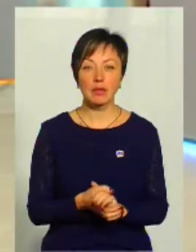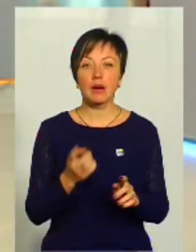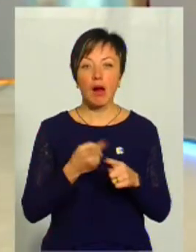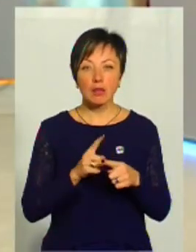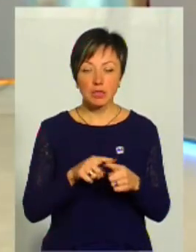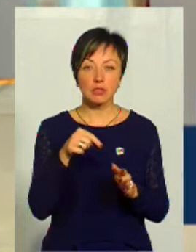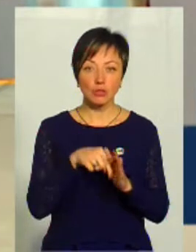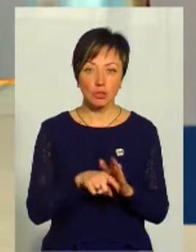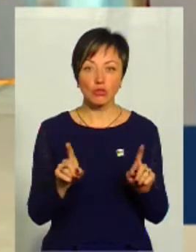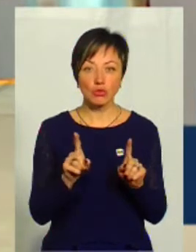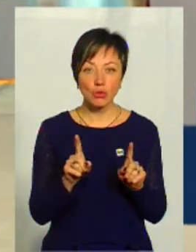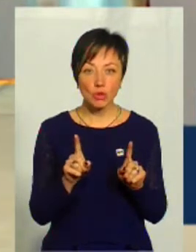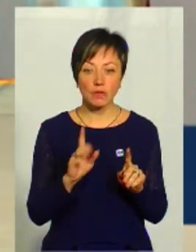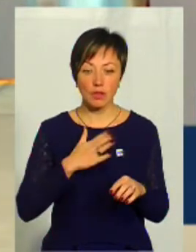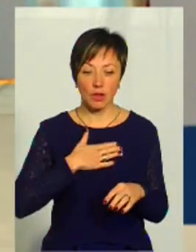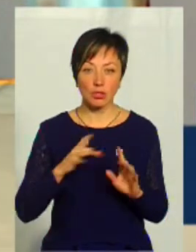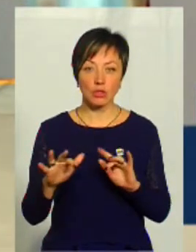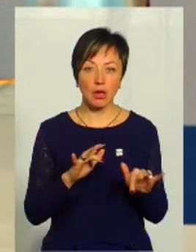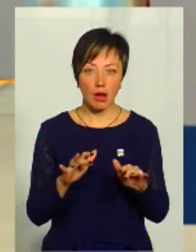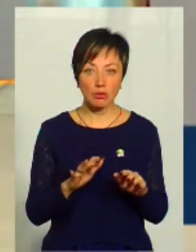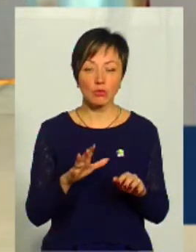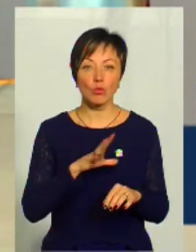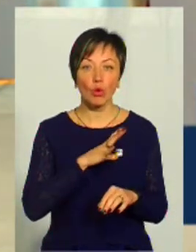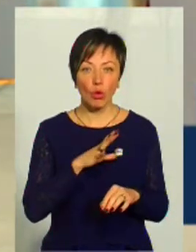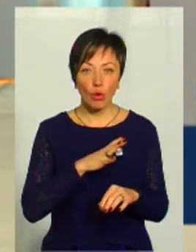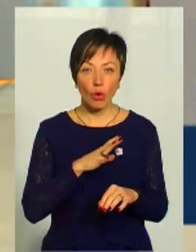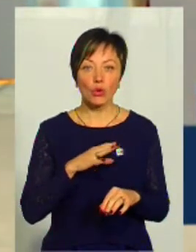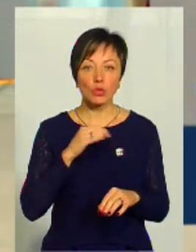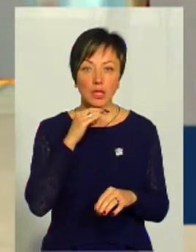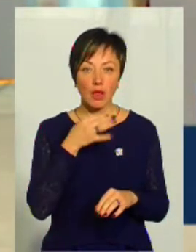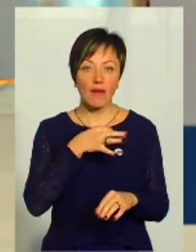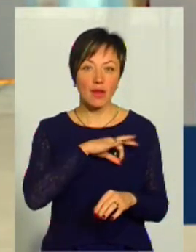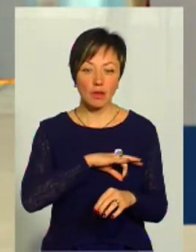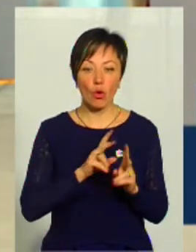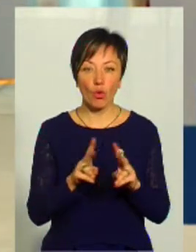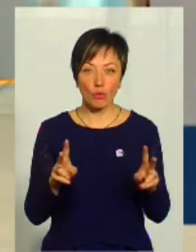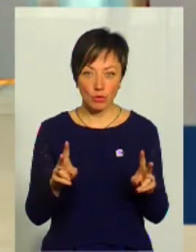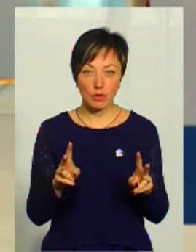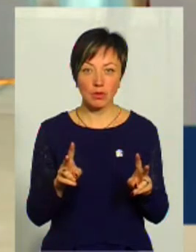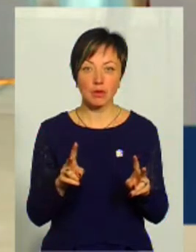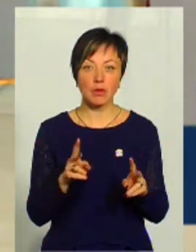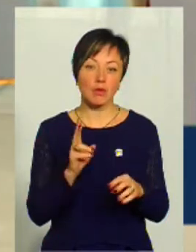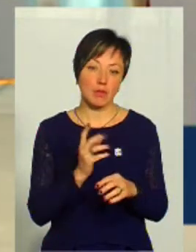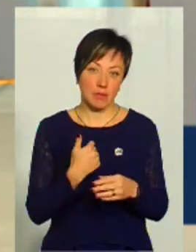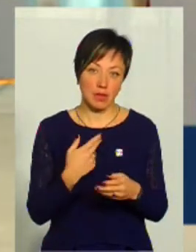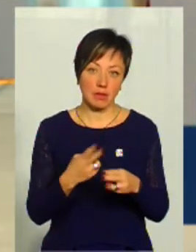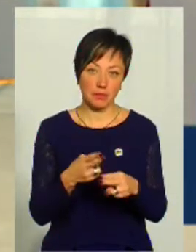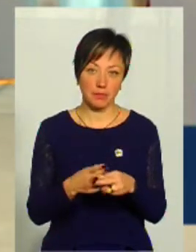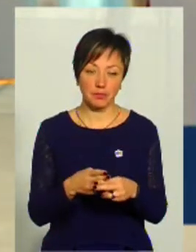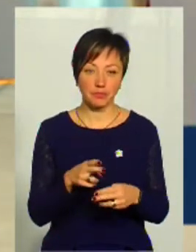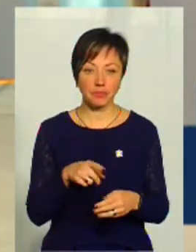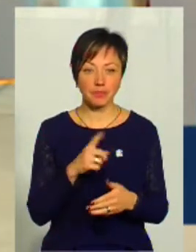показує, що щось все-таки в нашій діяльності було достатньо ефективним, і комусь ми добряче перейшли дорогу.